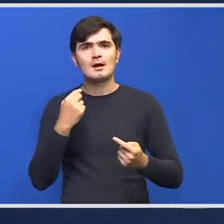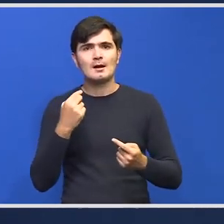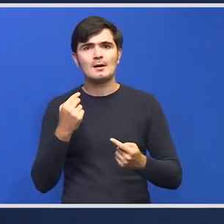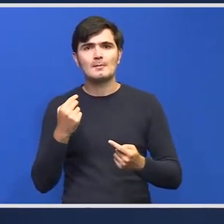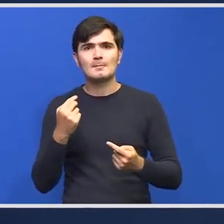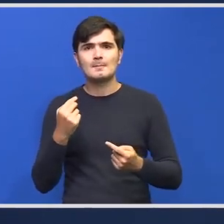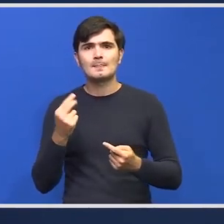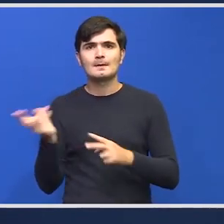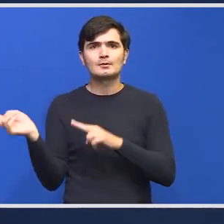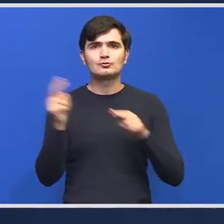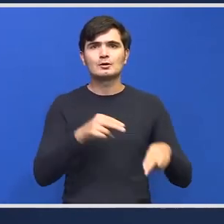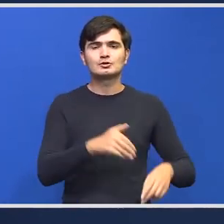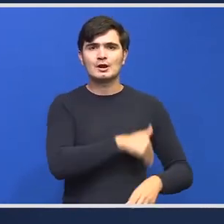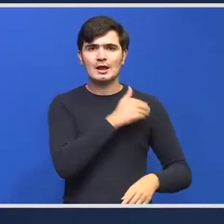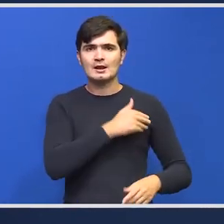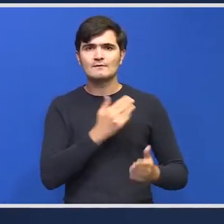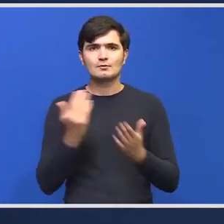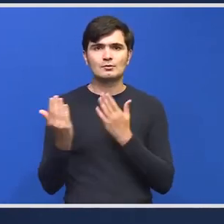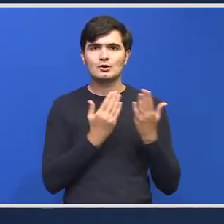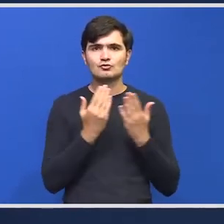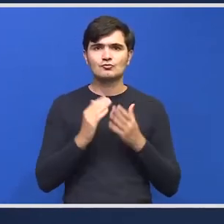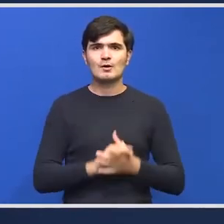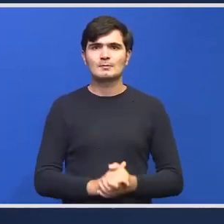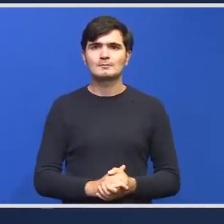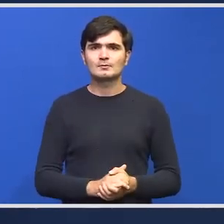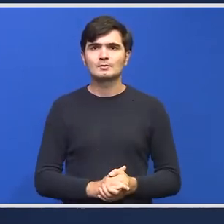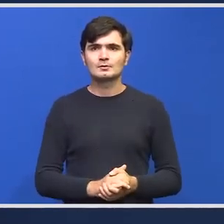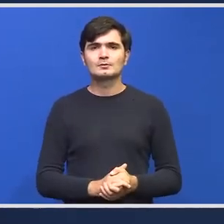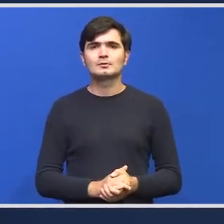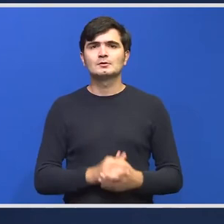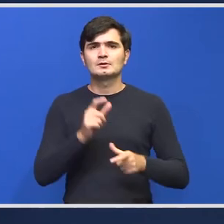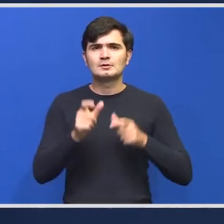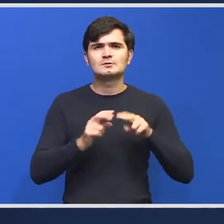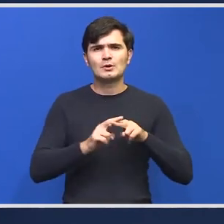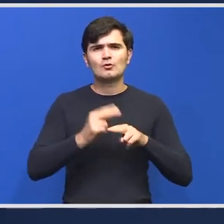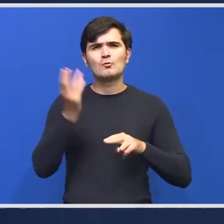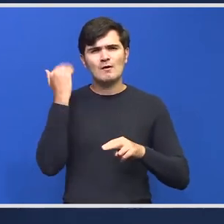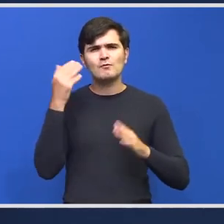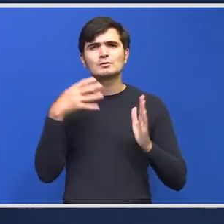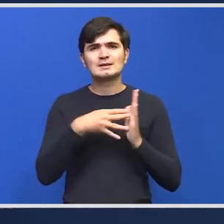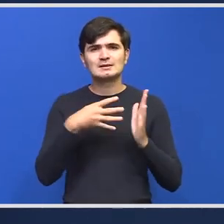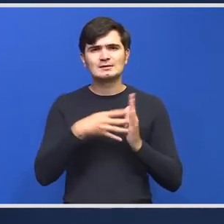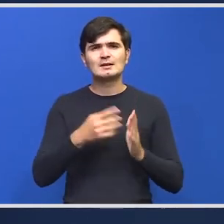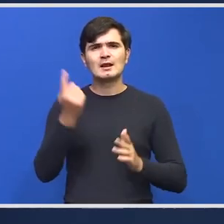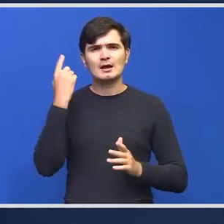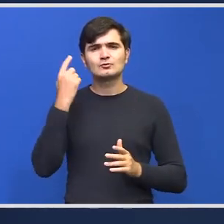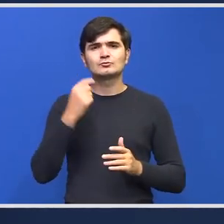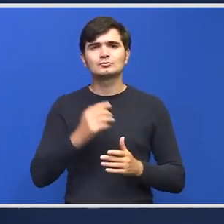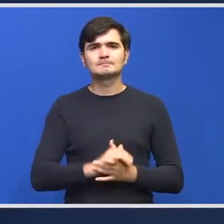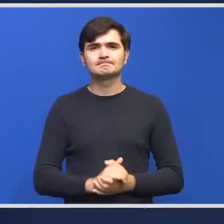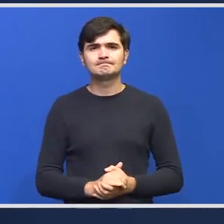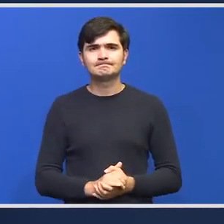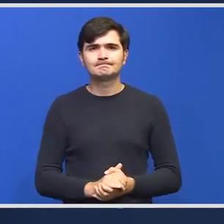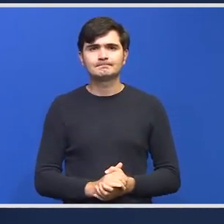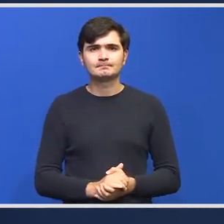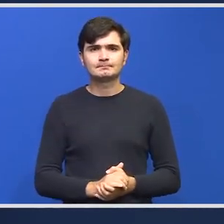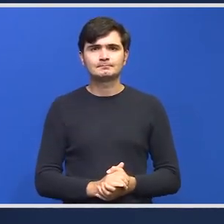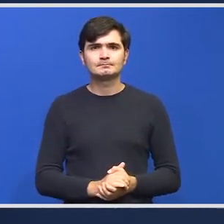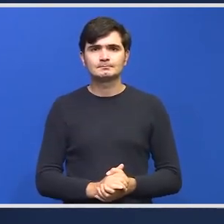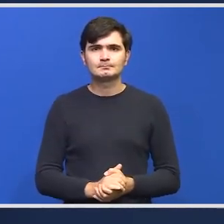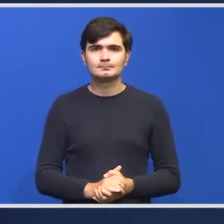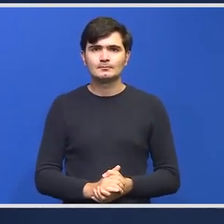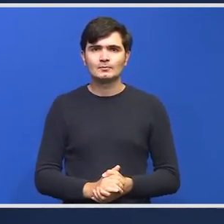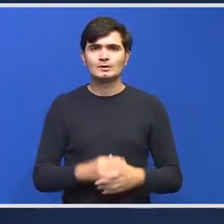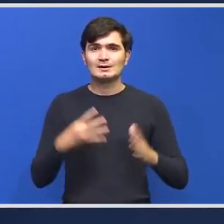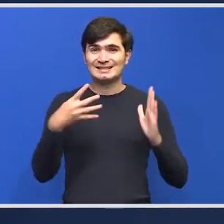întoarcerea elevilor la școală și modul în care au decurs testările în trecut au fost